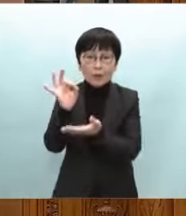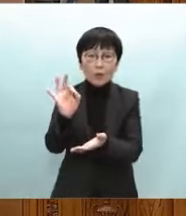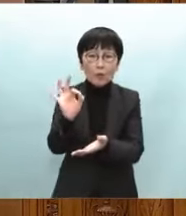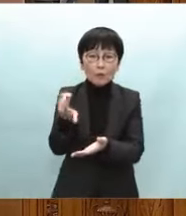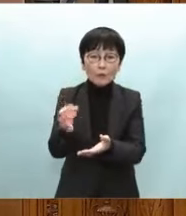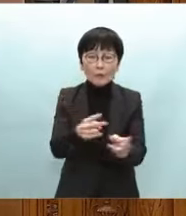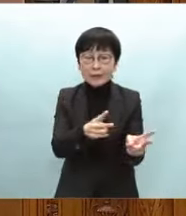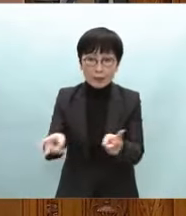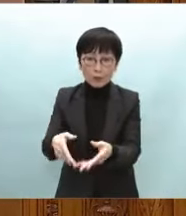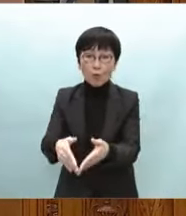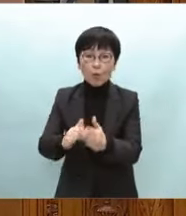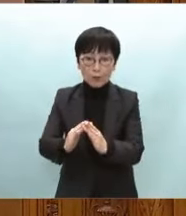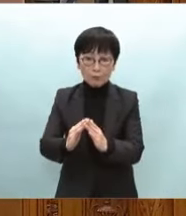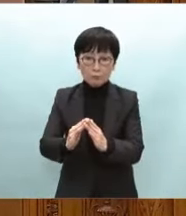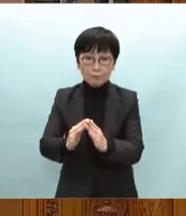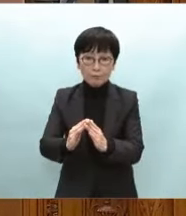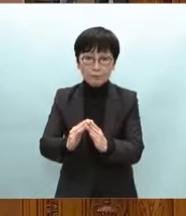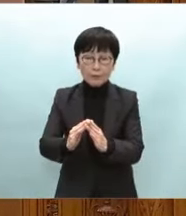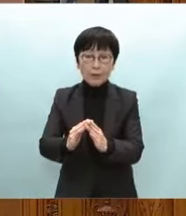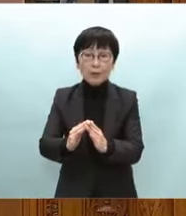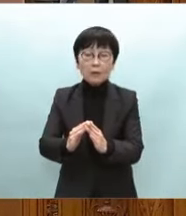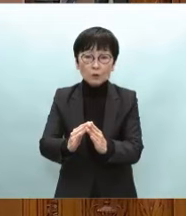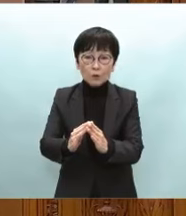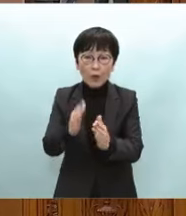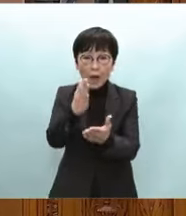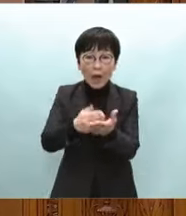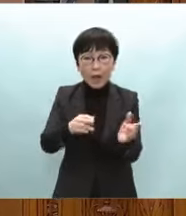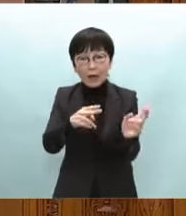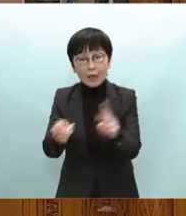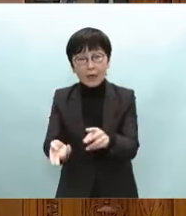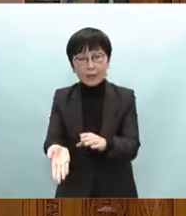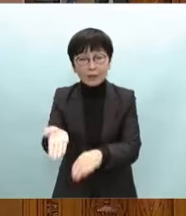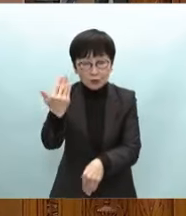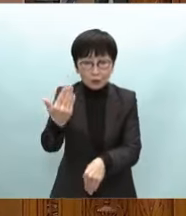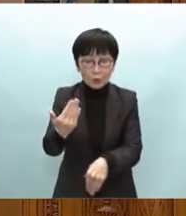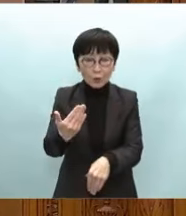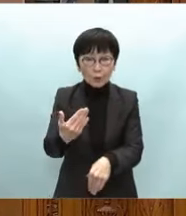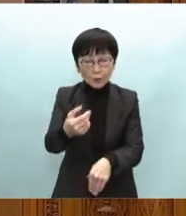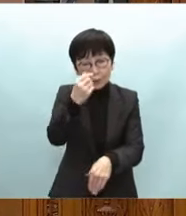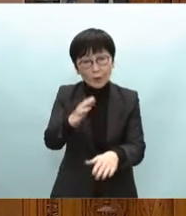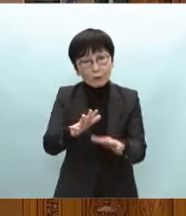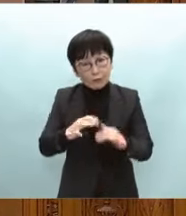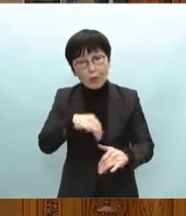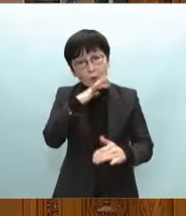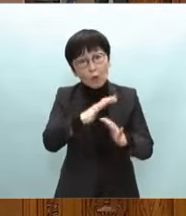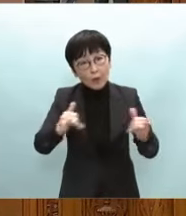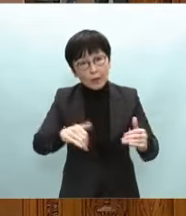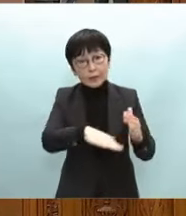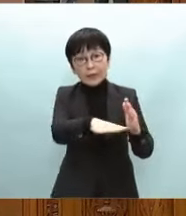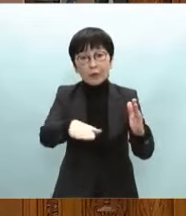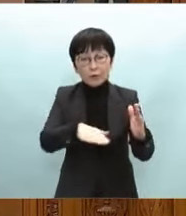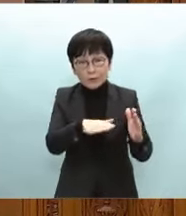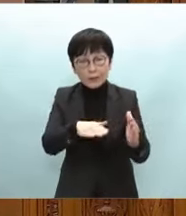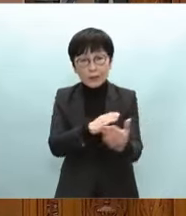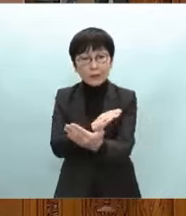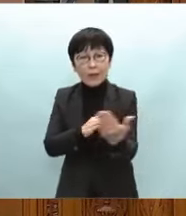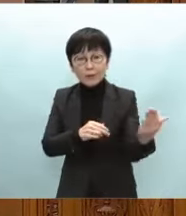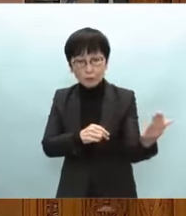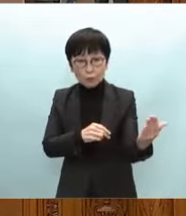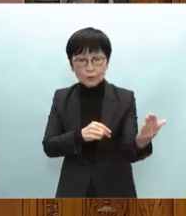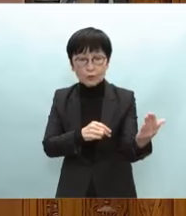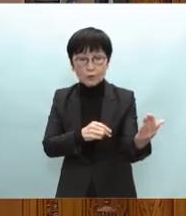けますその際半海以上の被災をした高齢者等のいる世帯を対象として